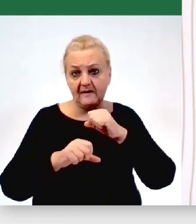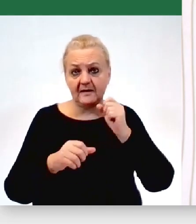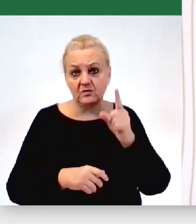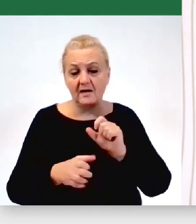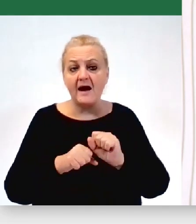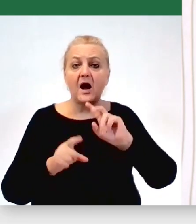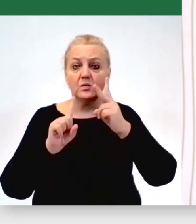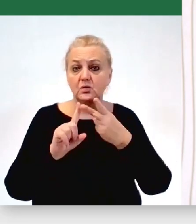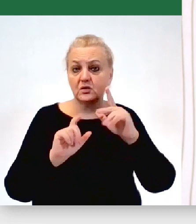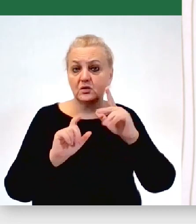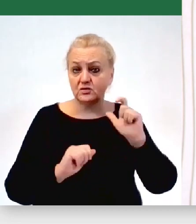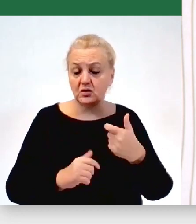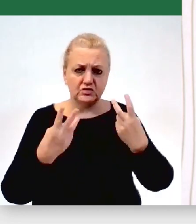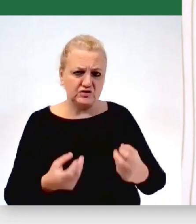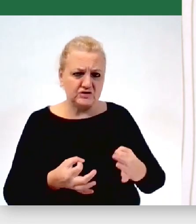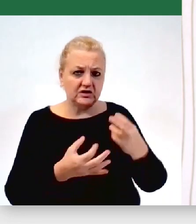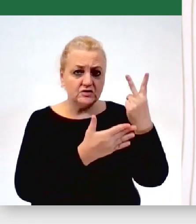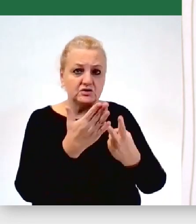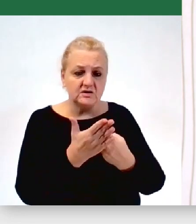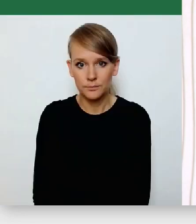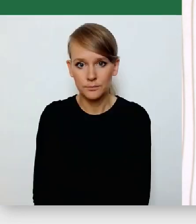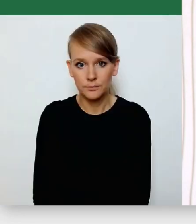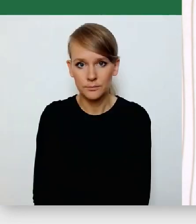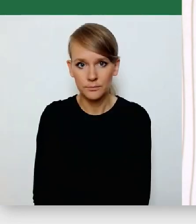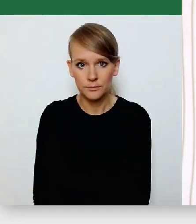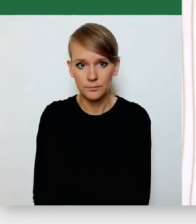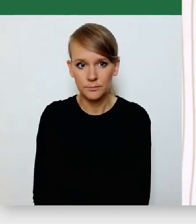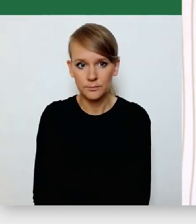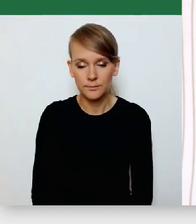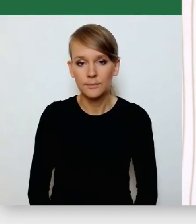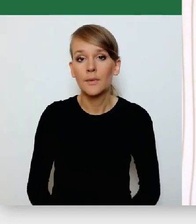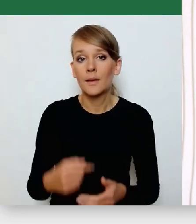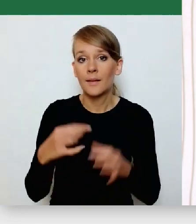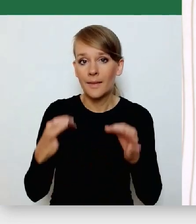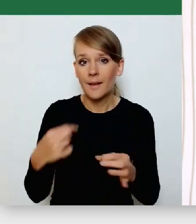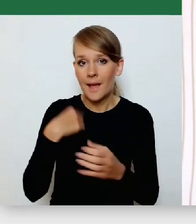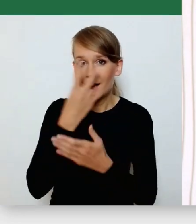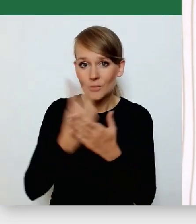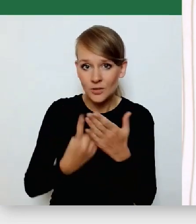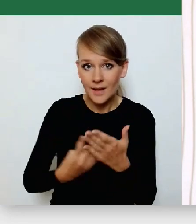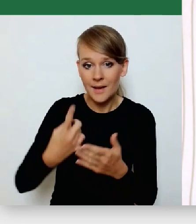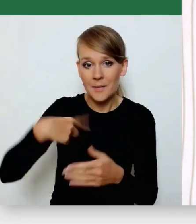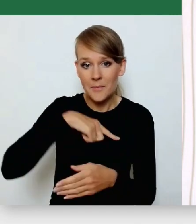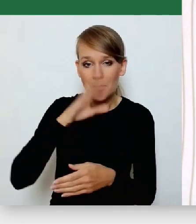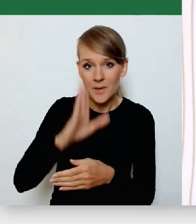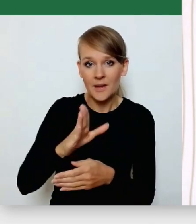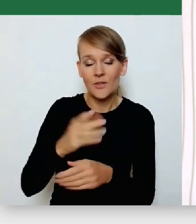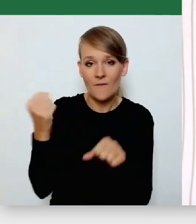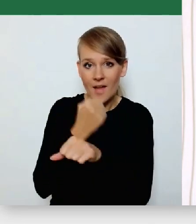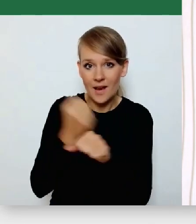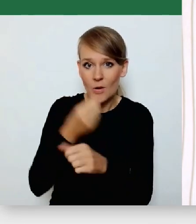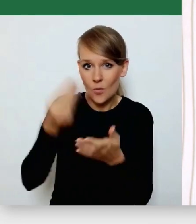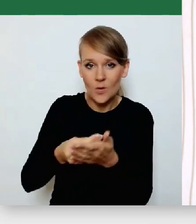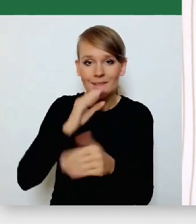strony, dzisiaj czytam, że węgiel to będziemy bez zamówień publicznych kupować. No to gdzie jest logika w tym wszystkim, Jak my się